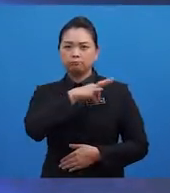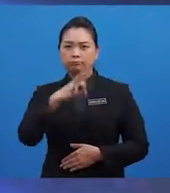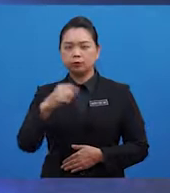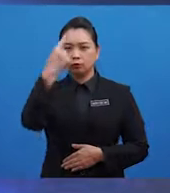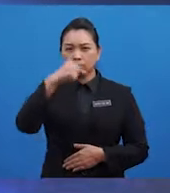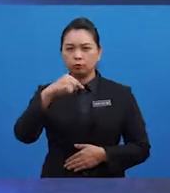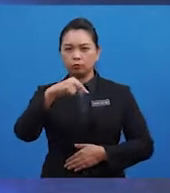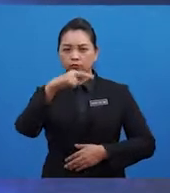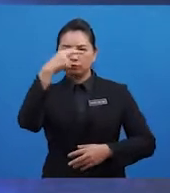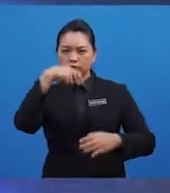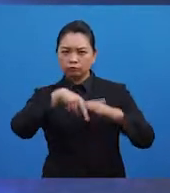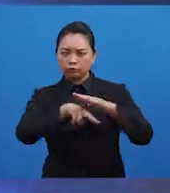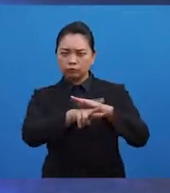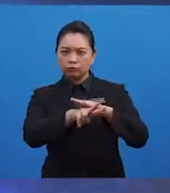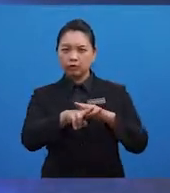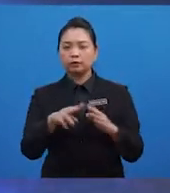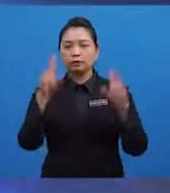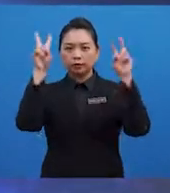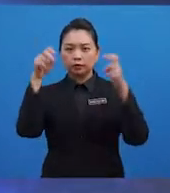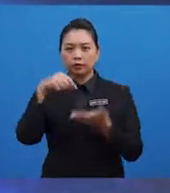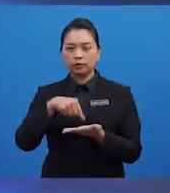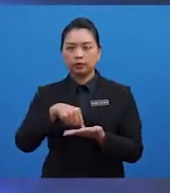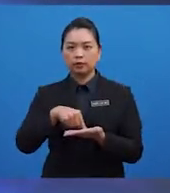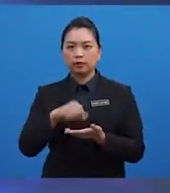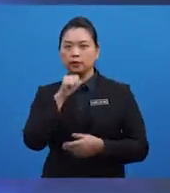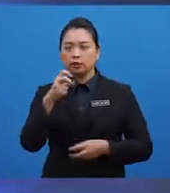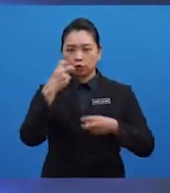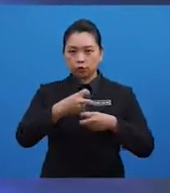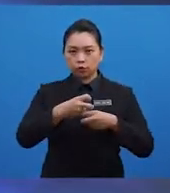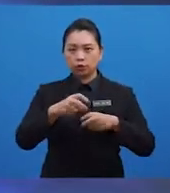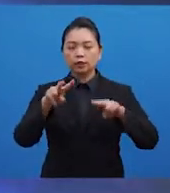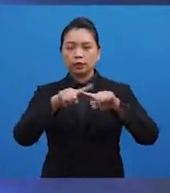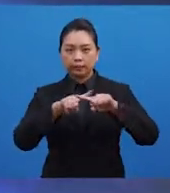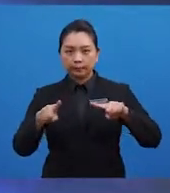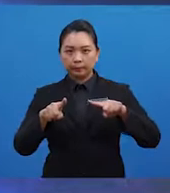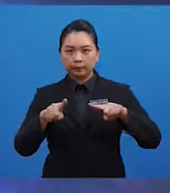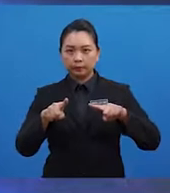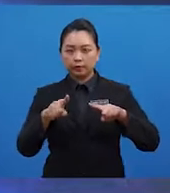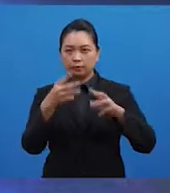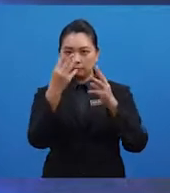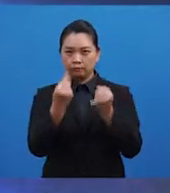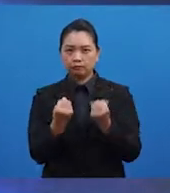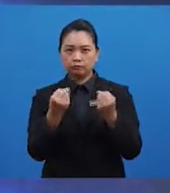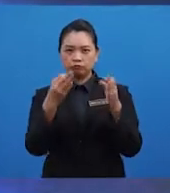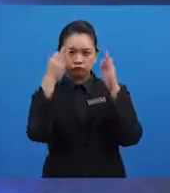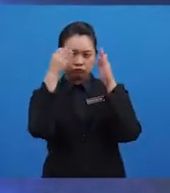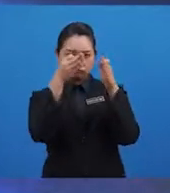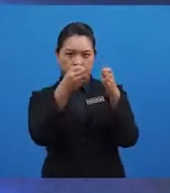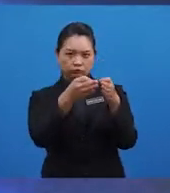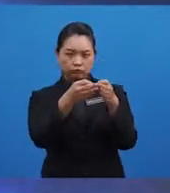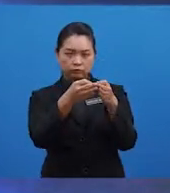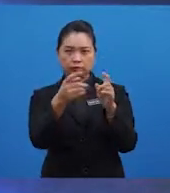tajuk ini. Tidak sukar, tetapi memerlukan sedikit perhatian dan penghayatan